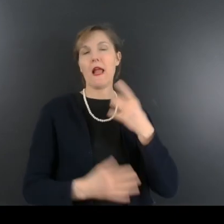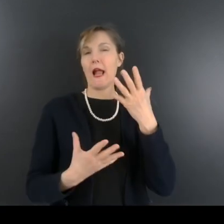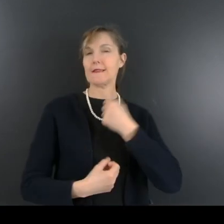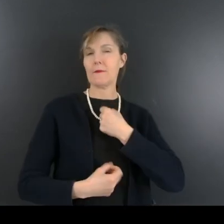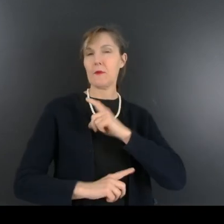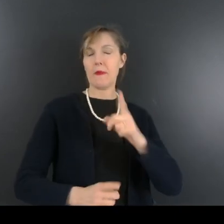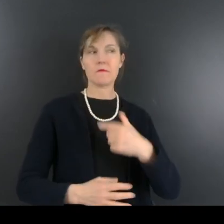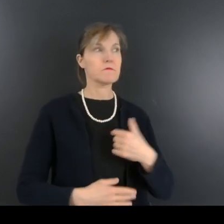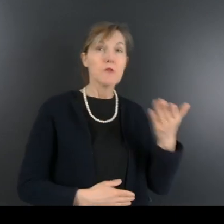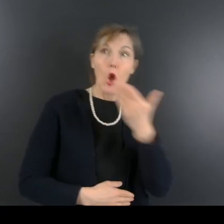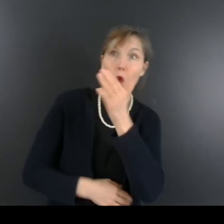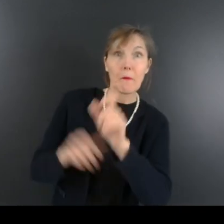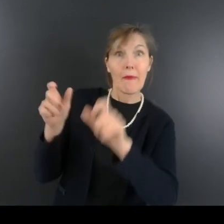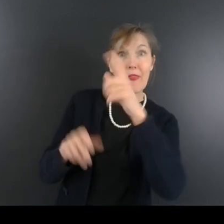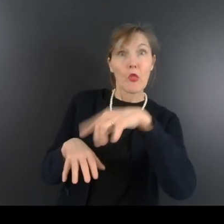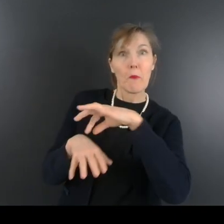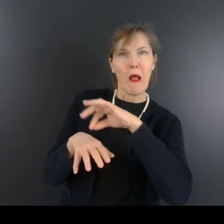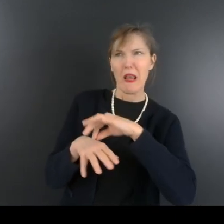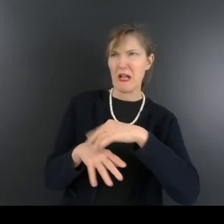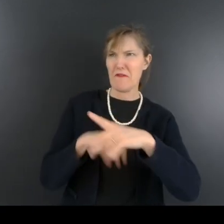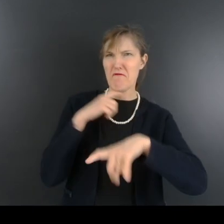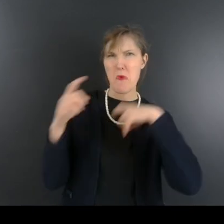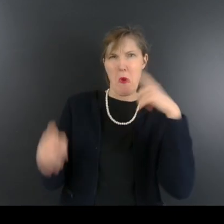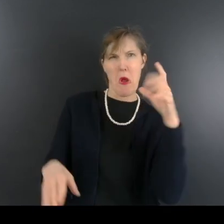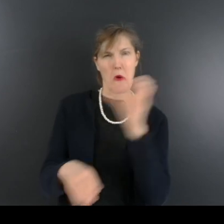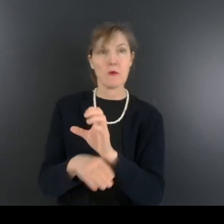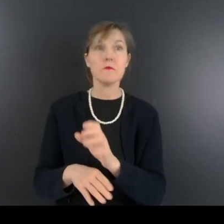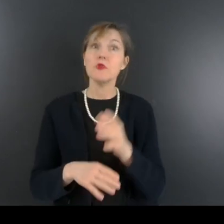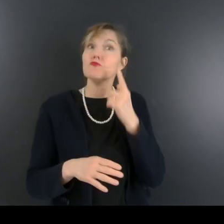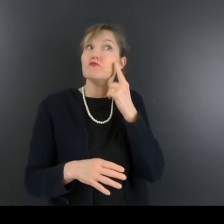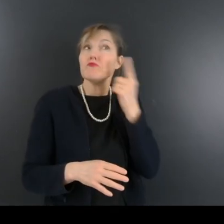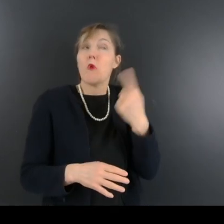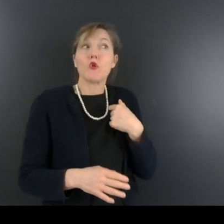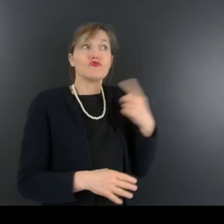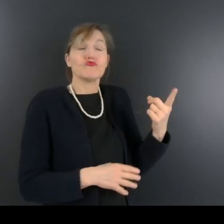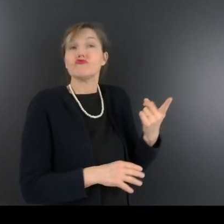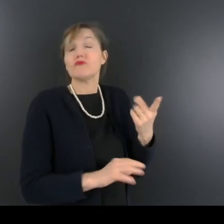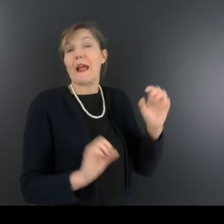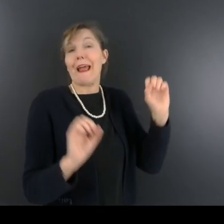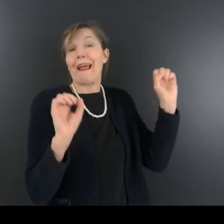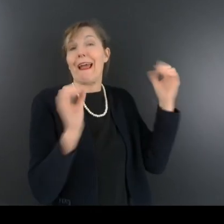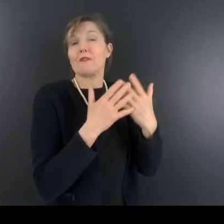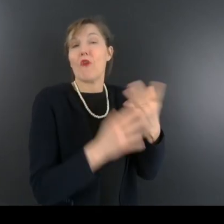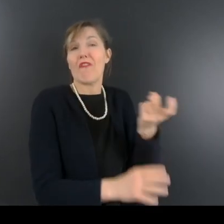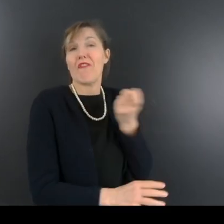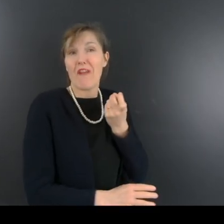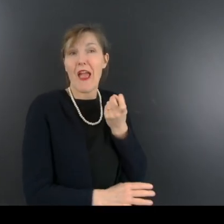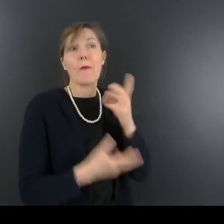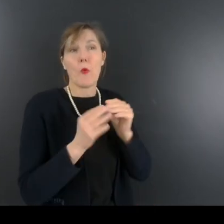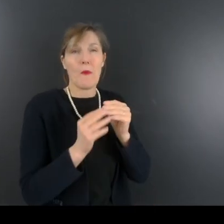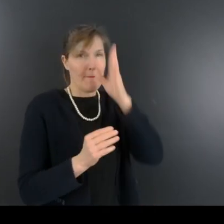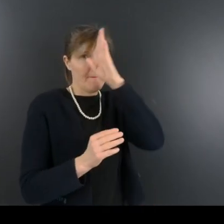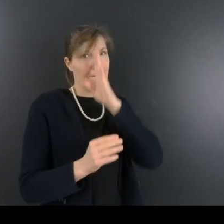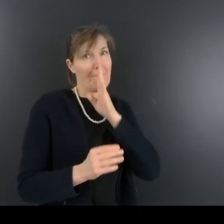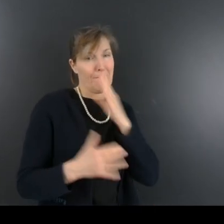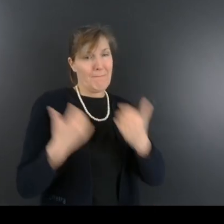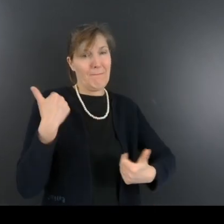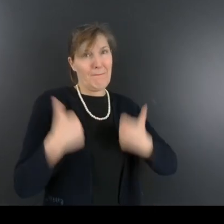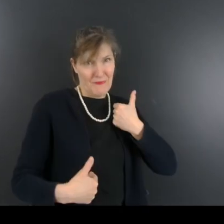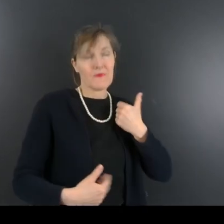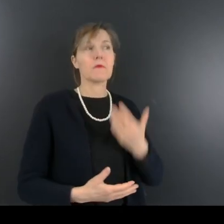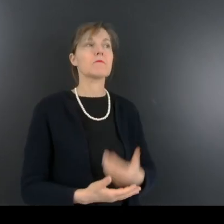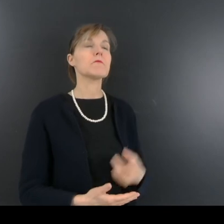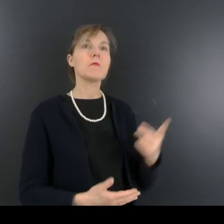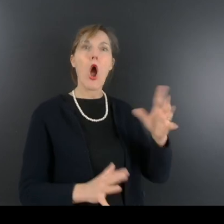traitait les autres malades avec cruauté. Sans doute, était-ce une réaction au fait qu'il était défiguré. Pour